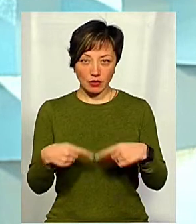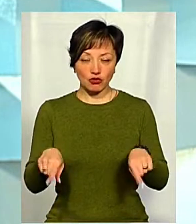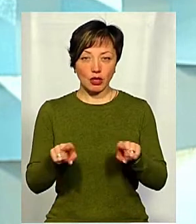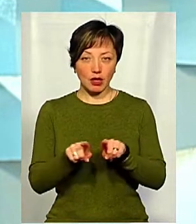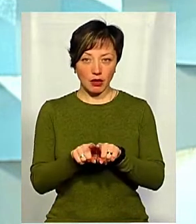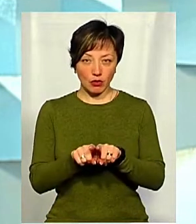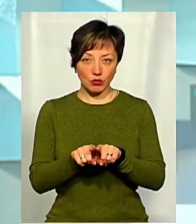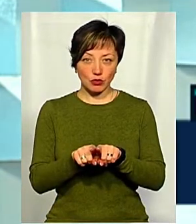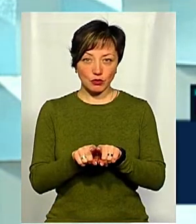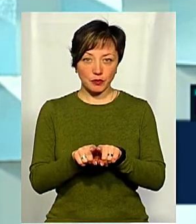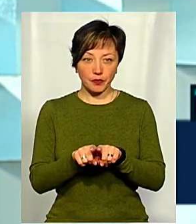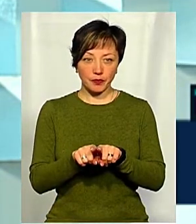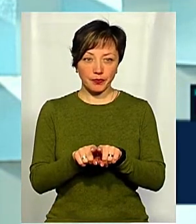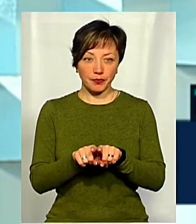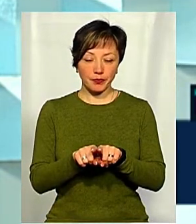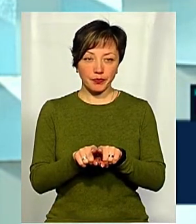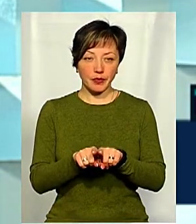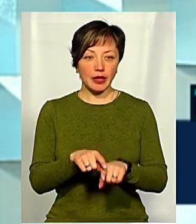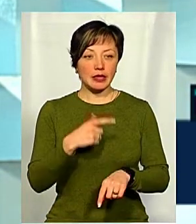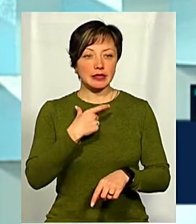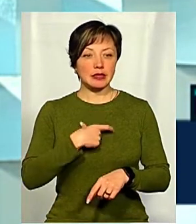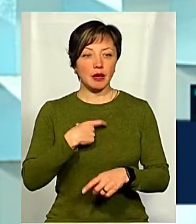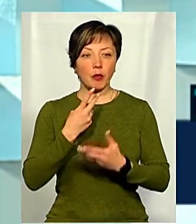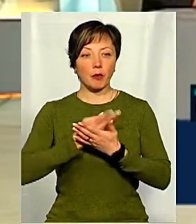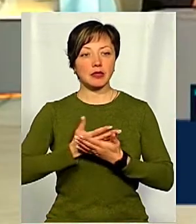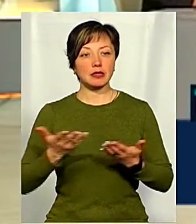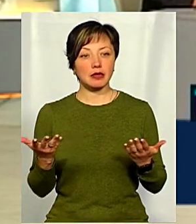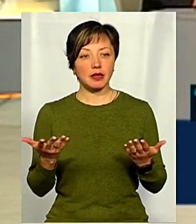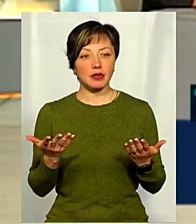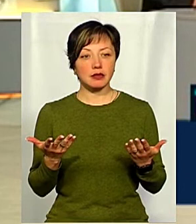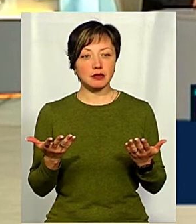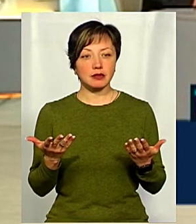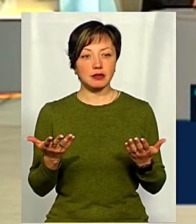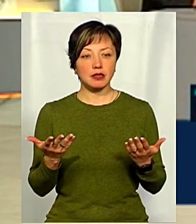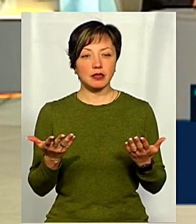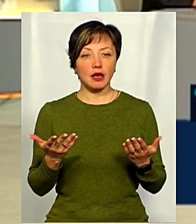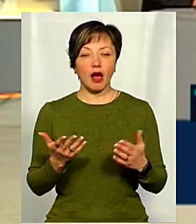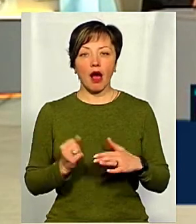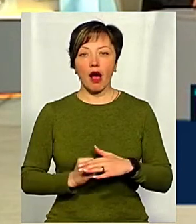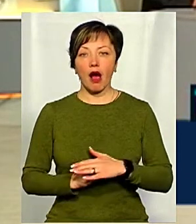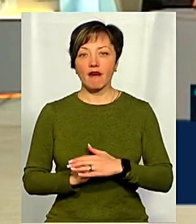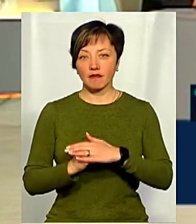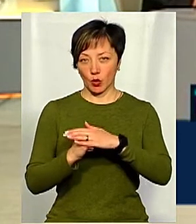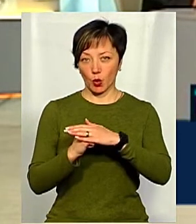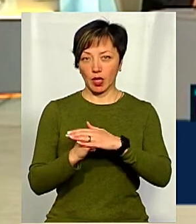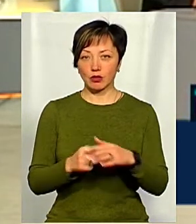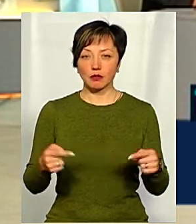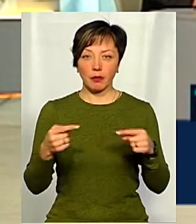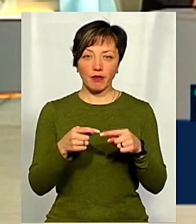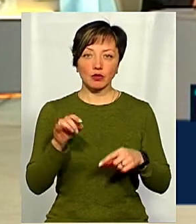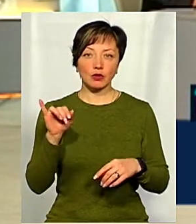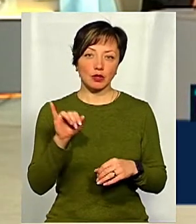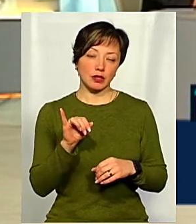такі самопрезентації, авторитетності певні. І,